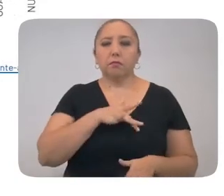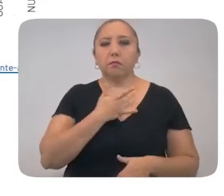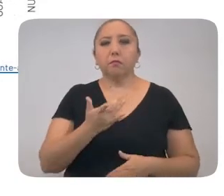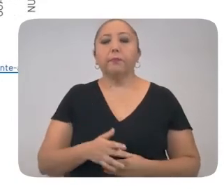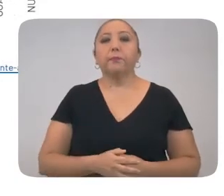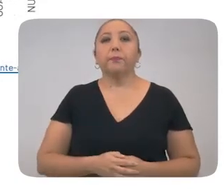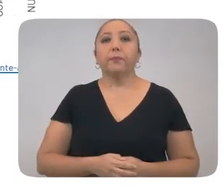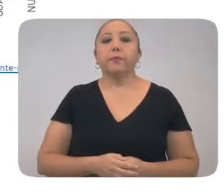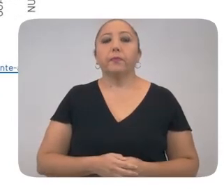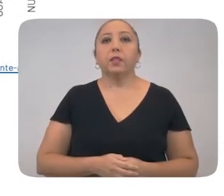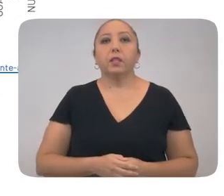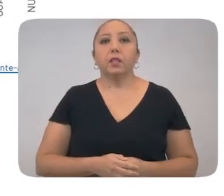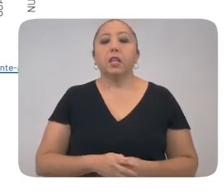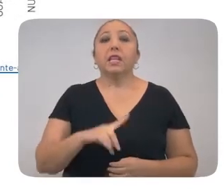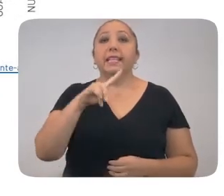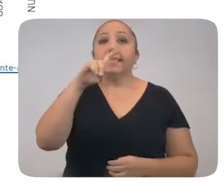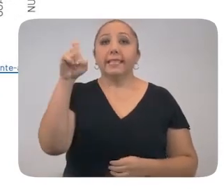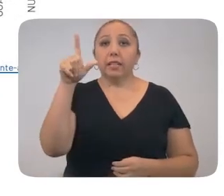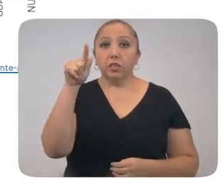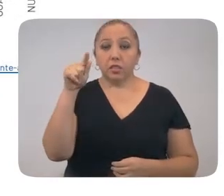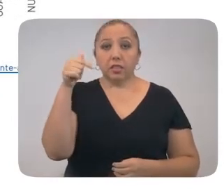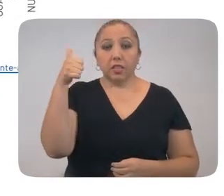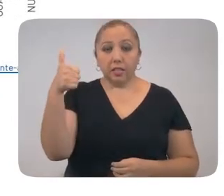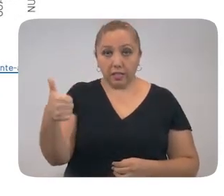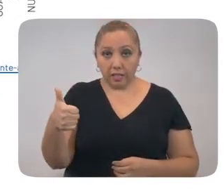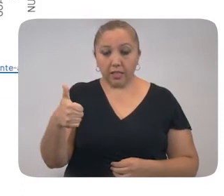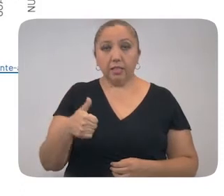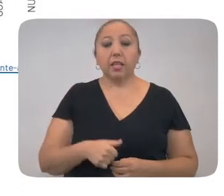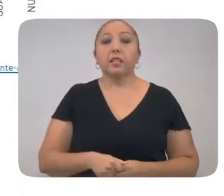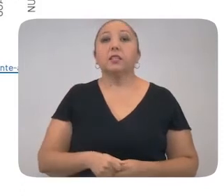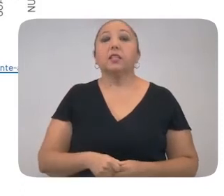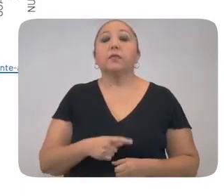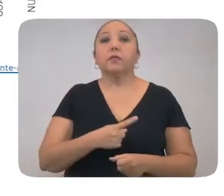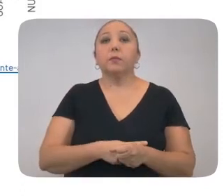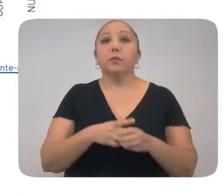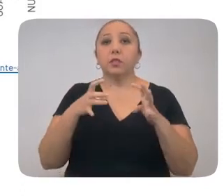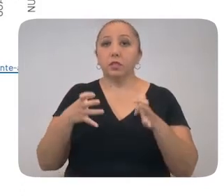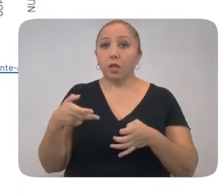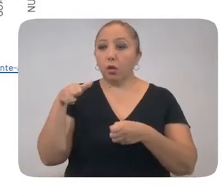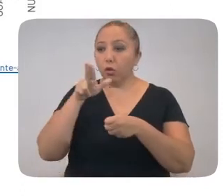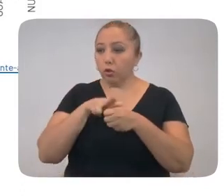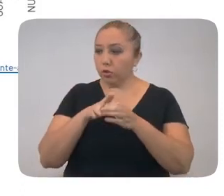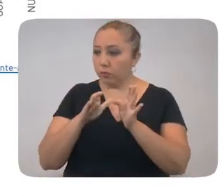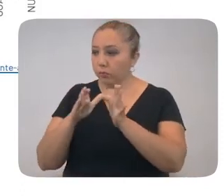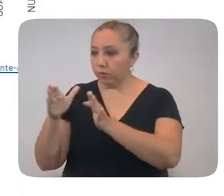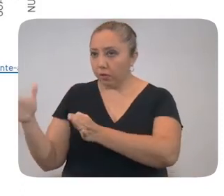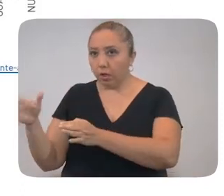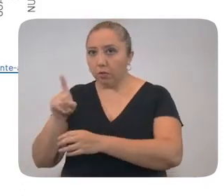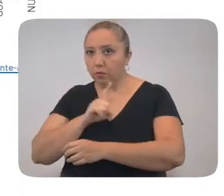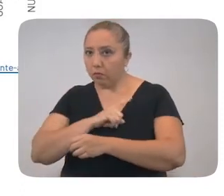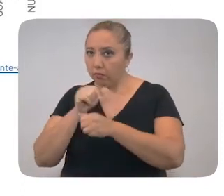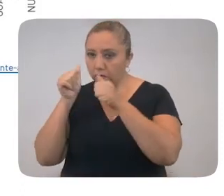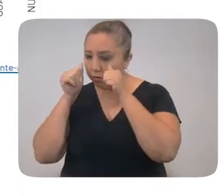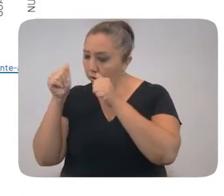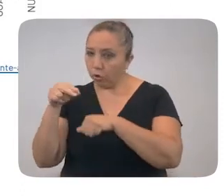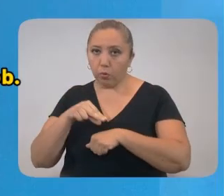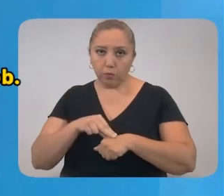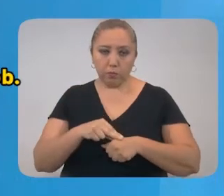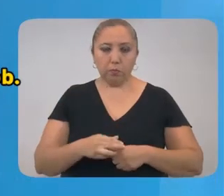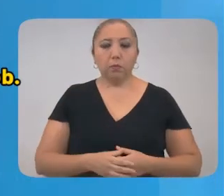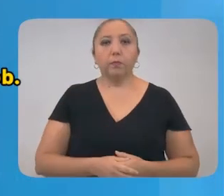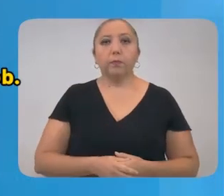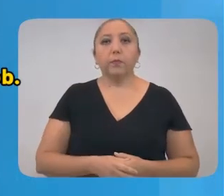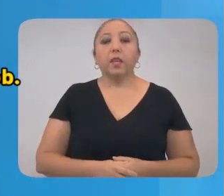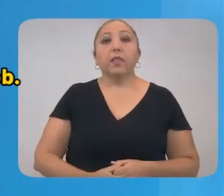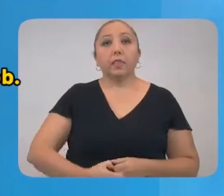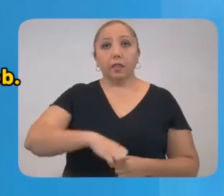síntomas leves. 176 de los casos confirmados están hospitalizados y en aislamiento total. confirmados. Especial desbedr del鳗ο